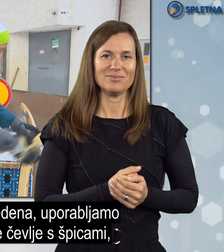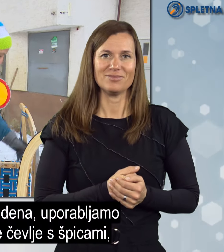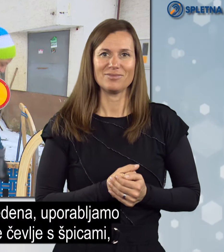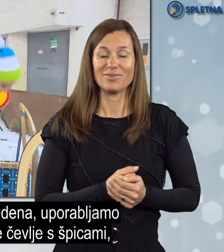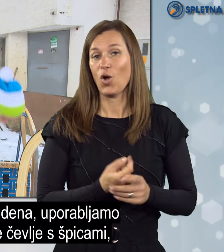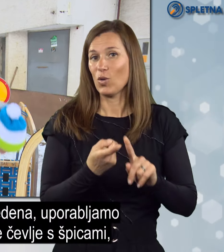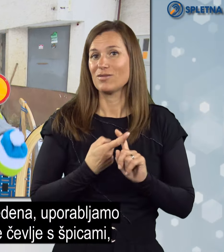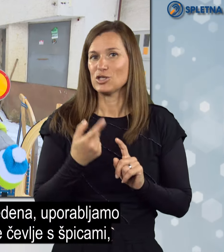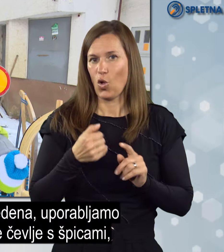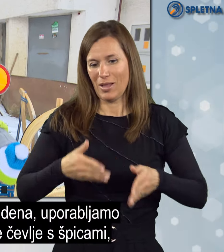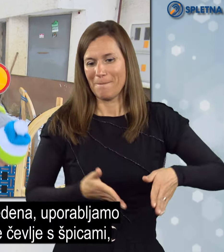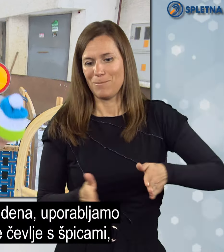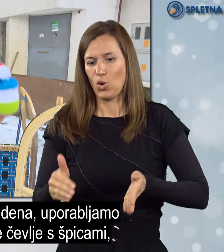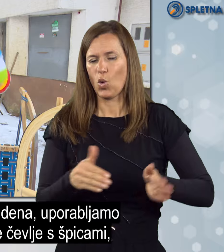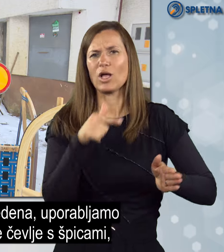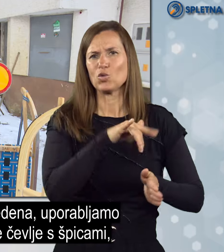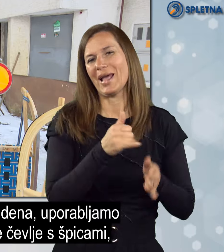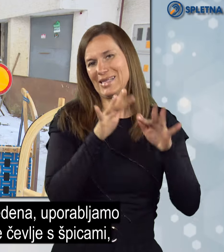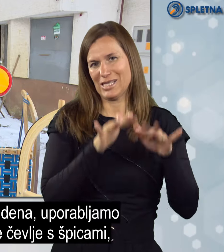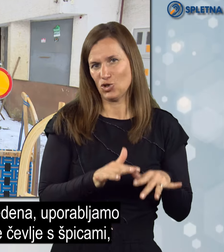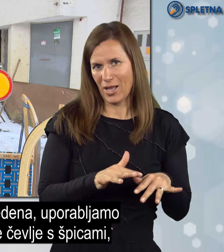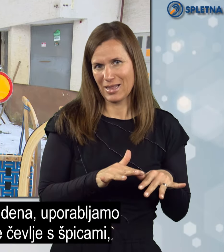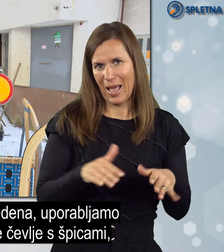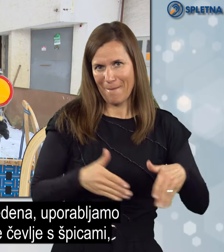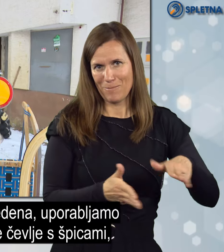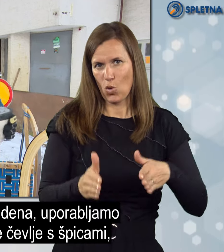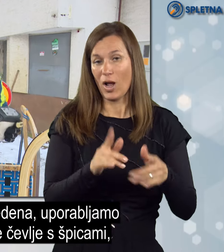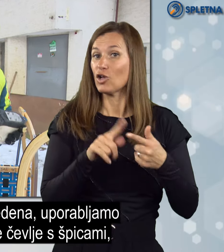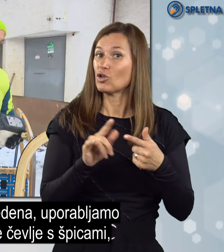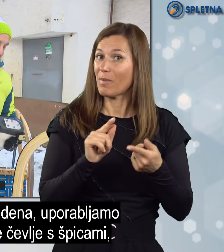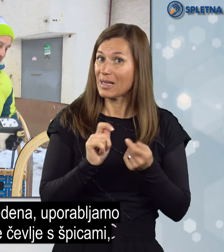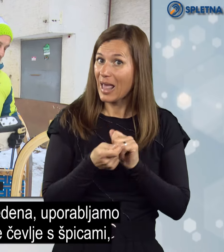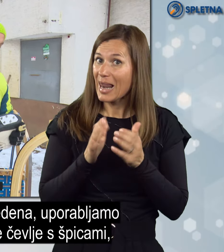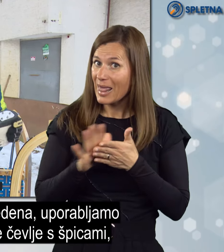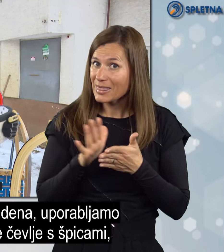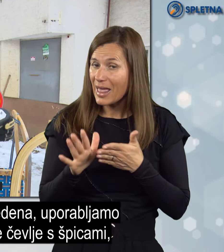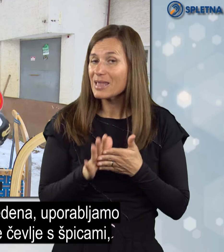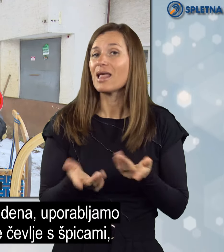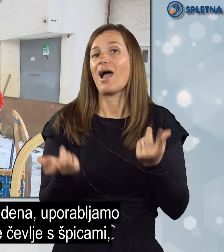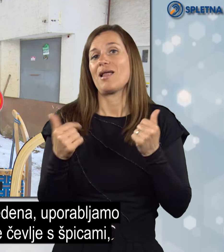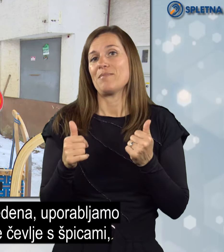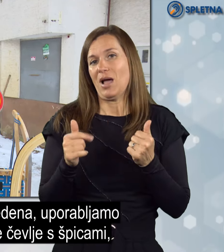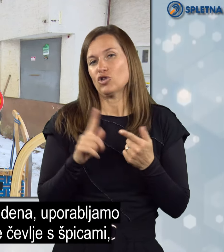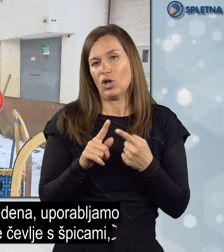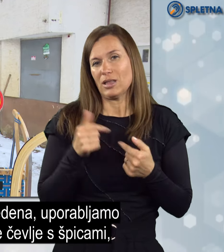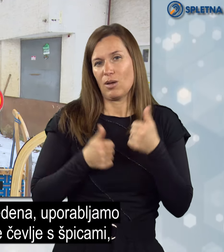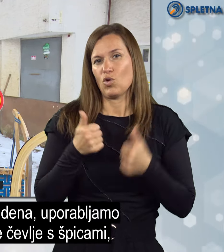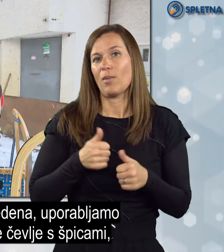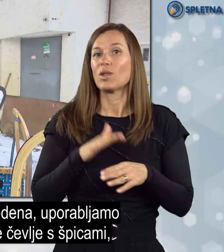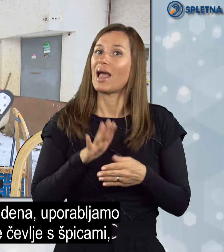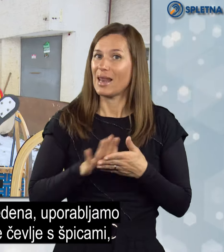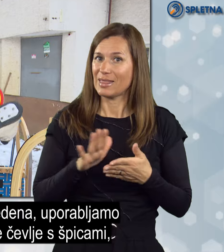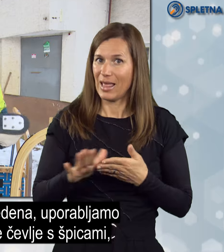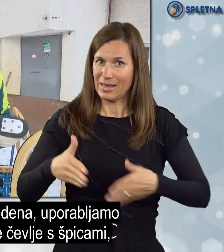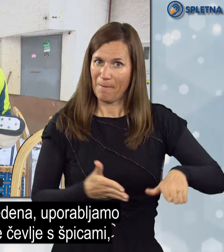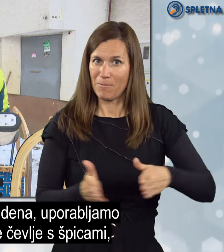Zdaj, mogoče odvisno od proge, tukaj je snežena proga, če je proga ledena, oziroma, ko se tekmuje na